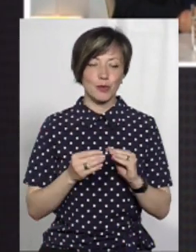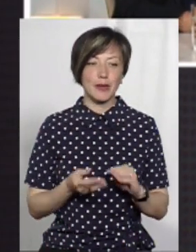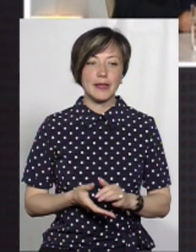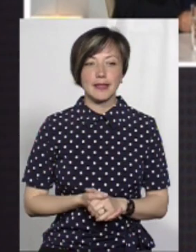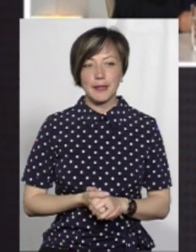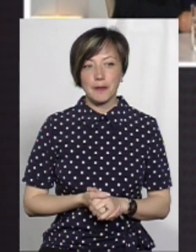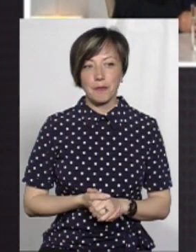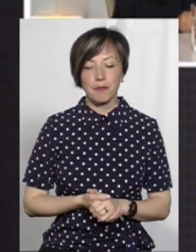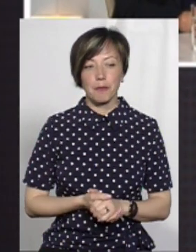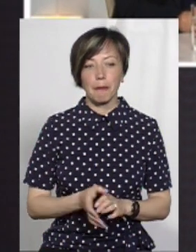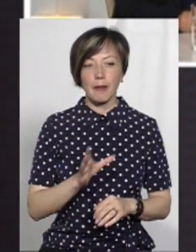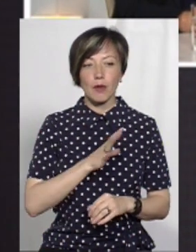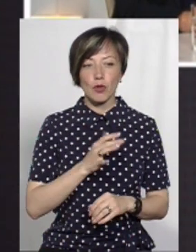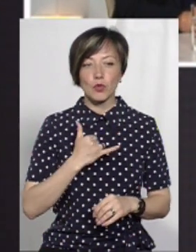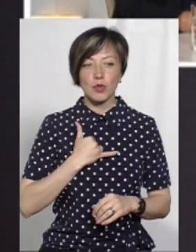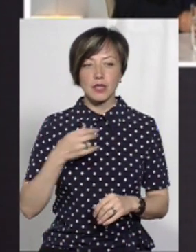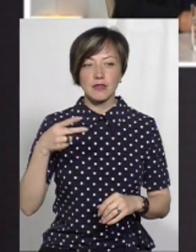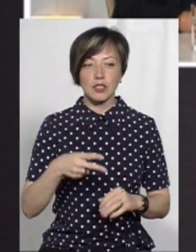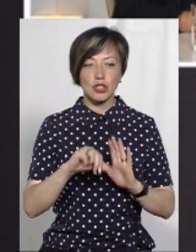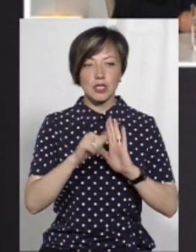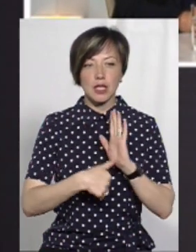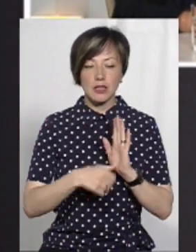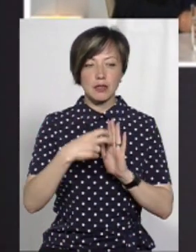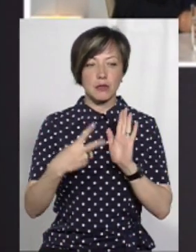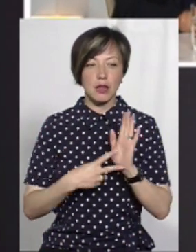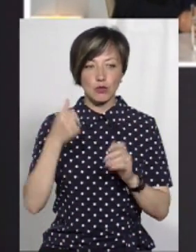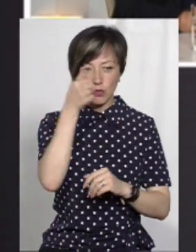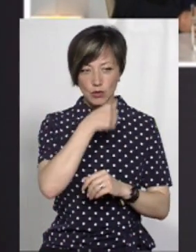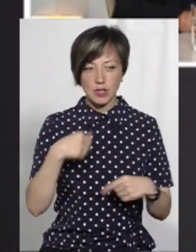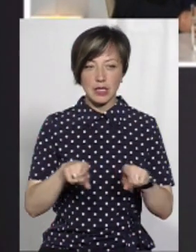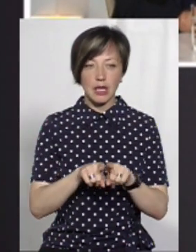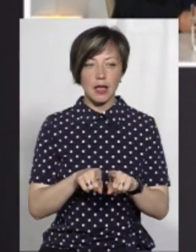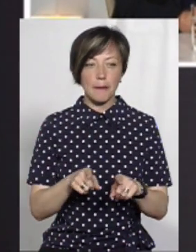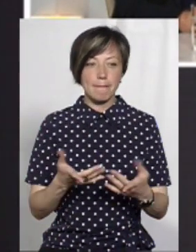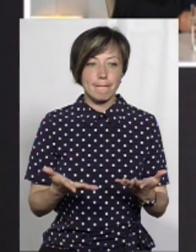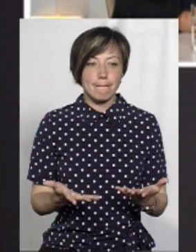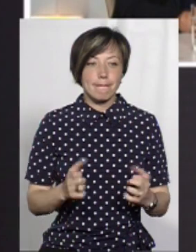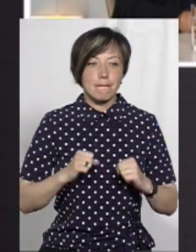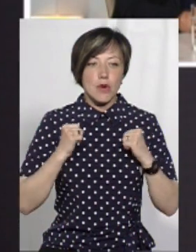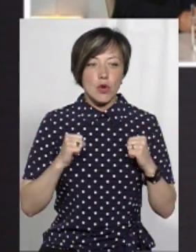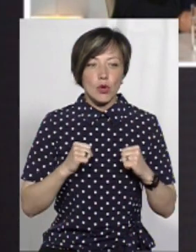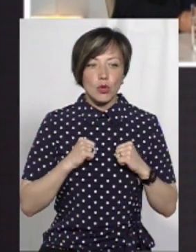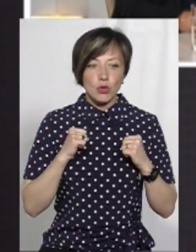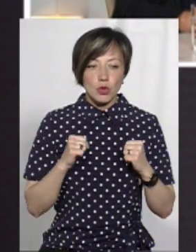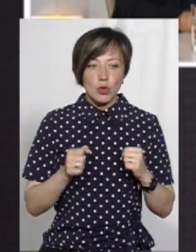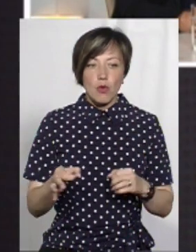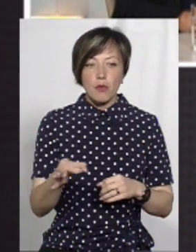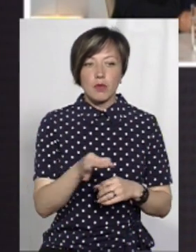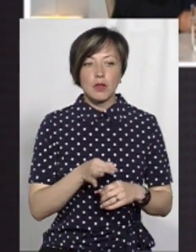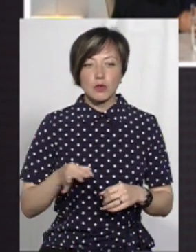проблеми. І було у нас в 2016-2017 році такі потуги, коли в обласну